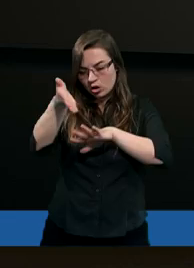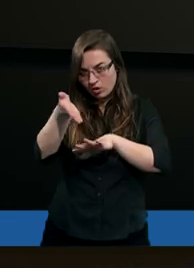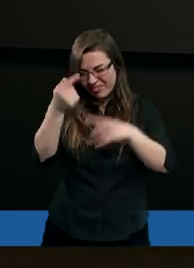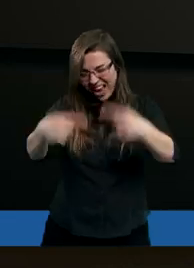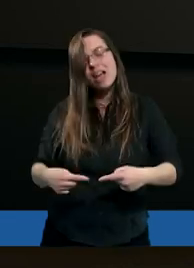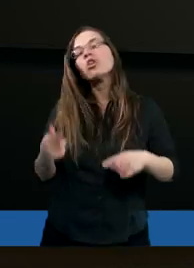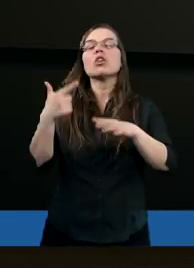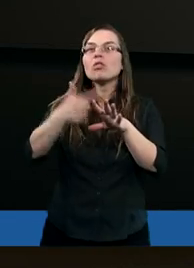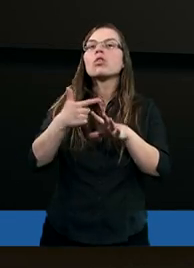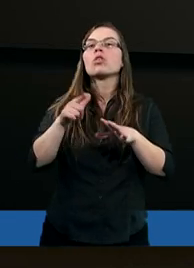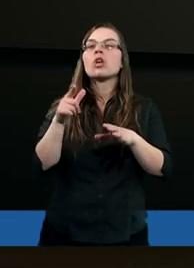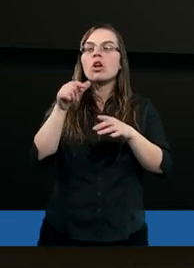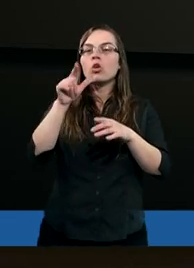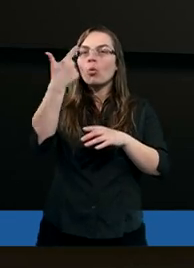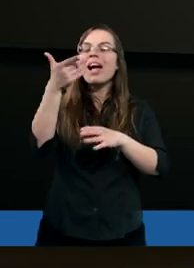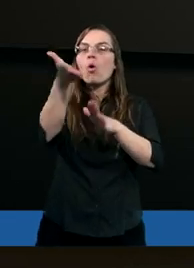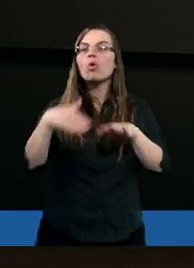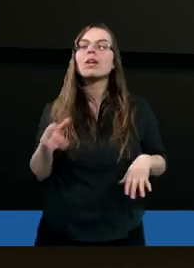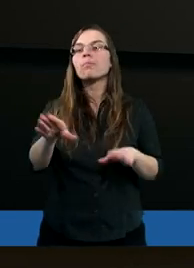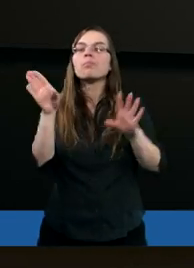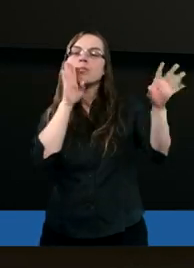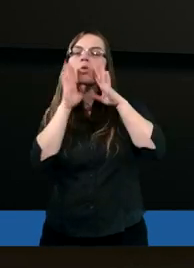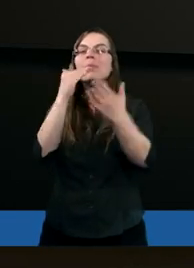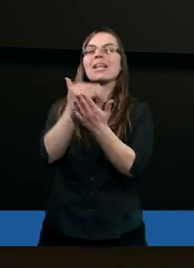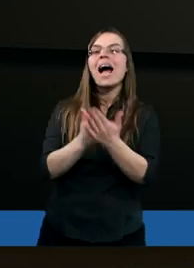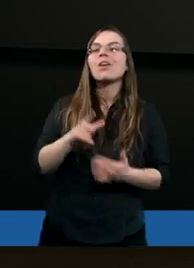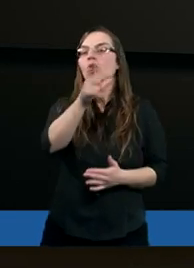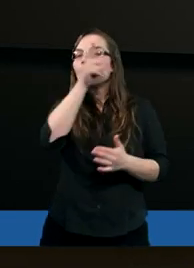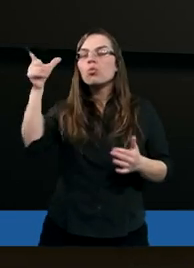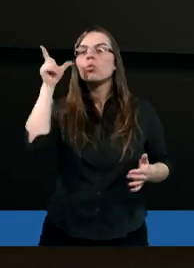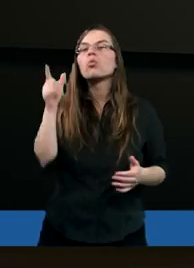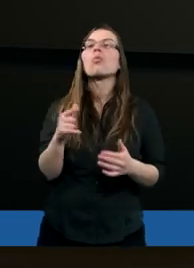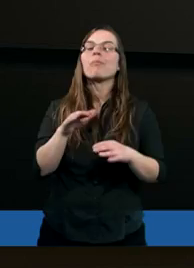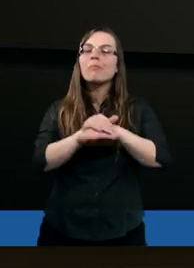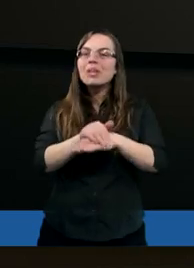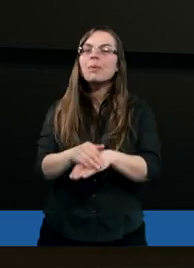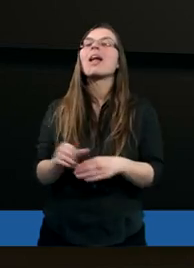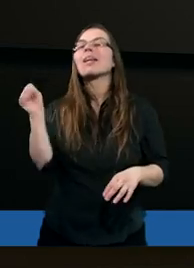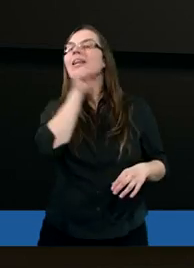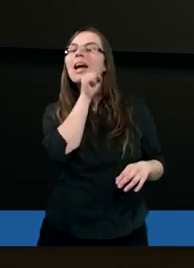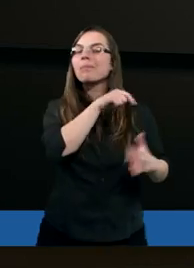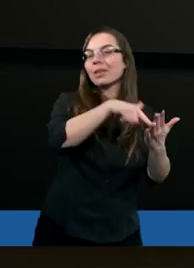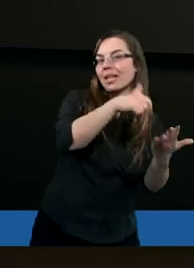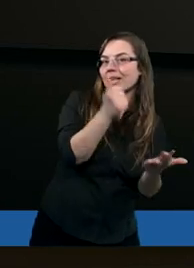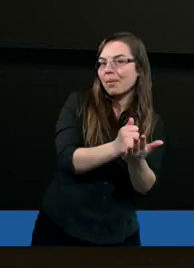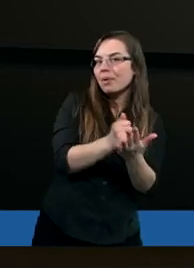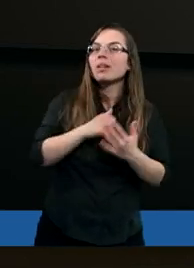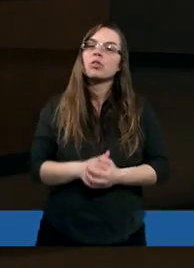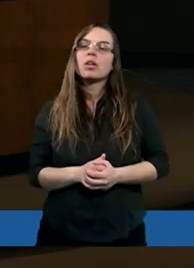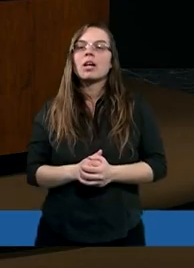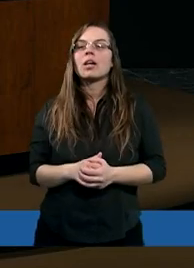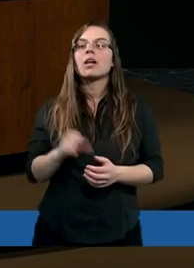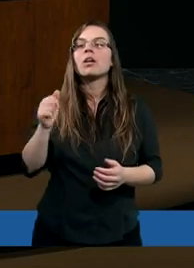rozdziału są podobne do zadań ludu przymierza w Starym Testamencie?